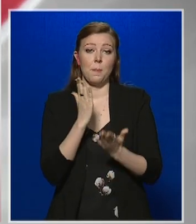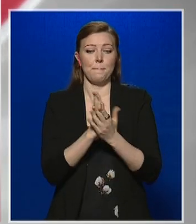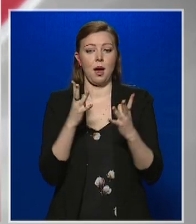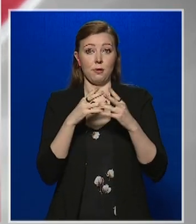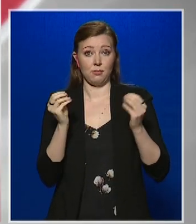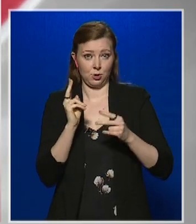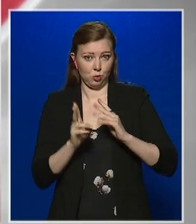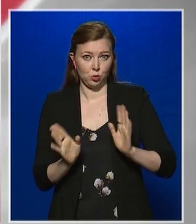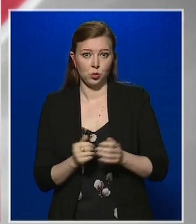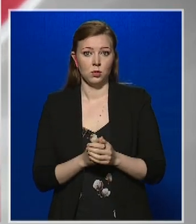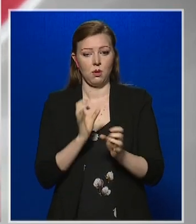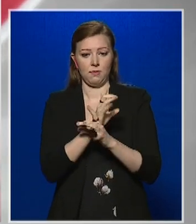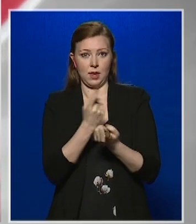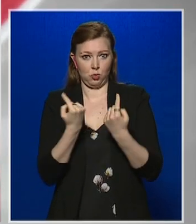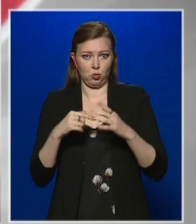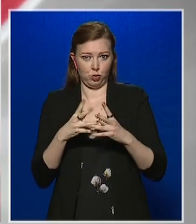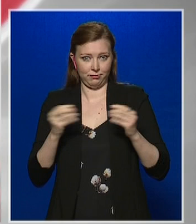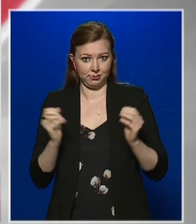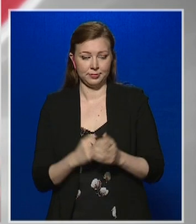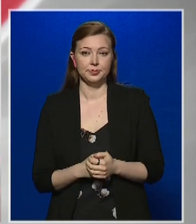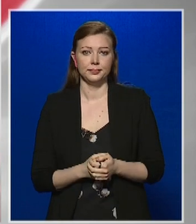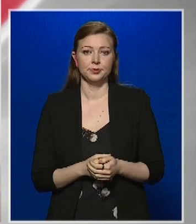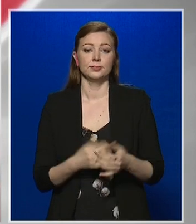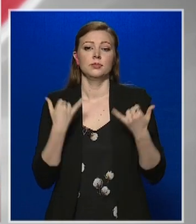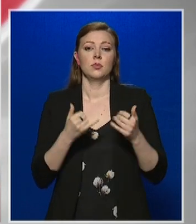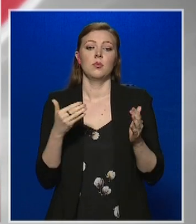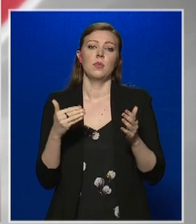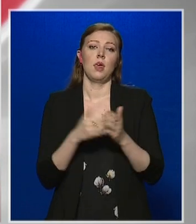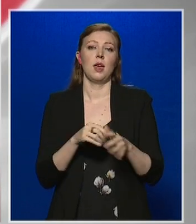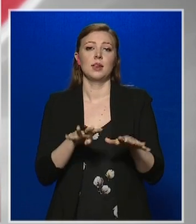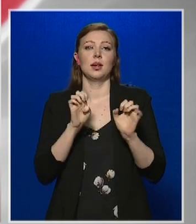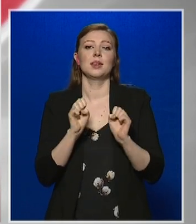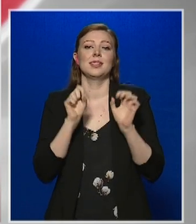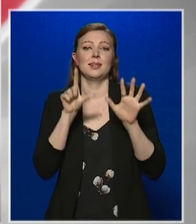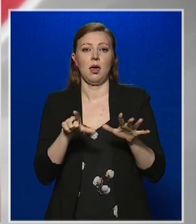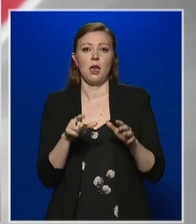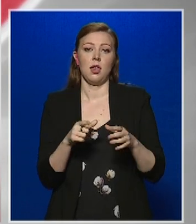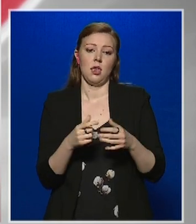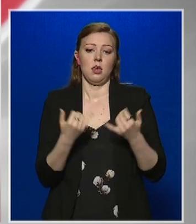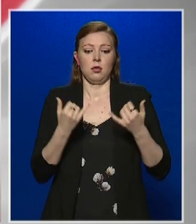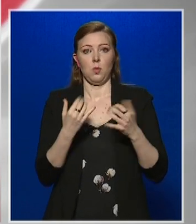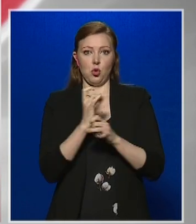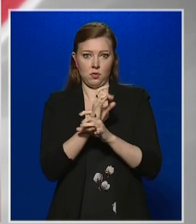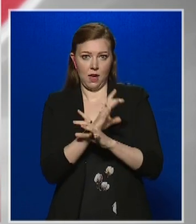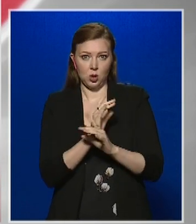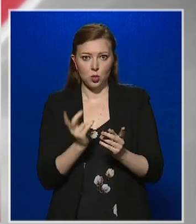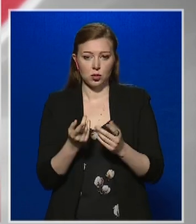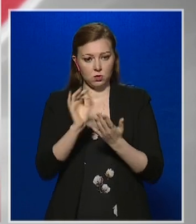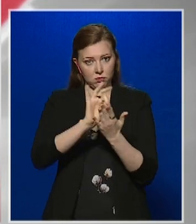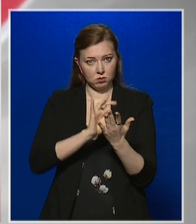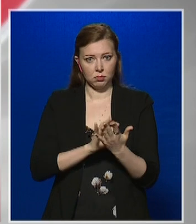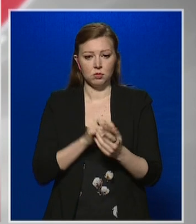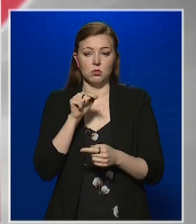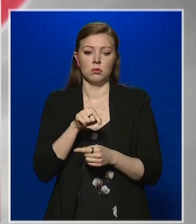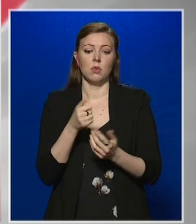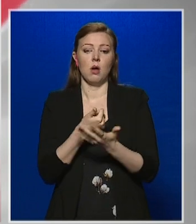meggyógyultak a vírusfertőzésből. Jelenleg 1917 aktív fertőzöttet tartunk nyilván, az ő 62